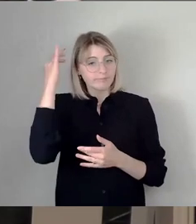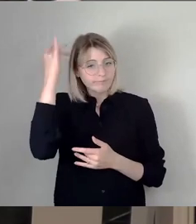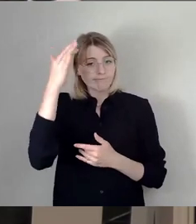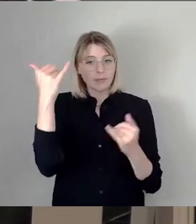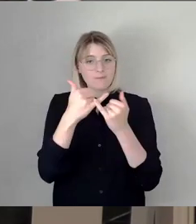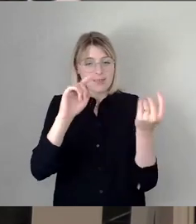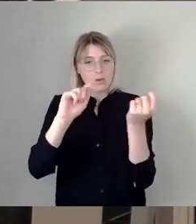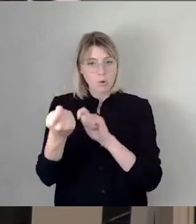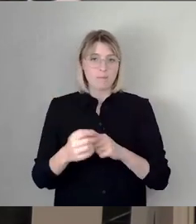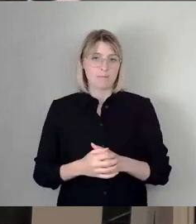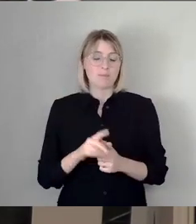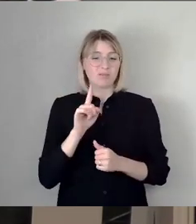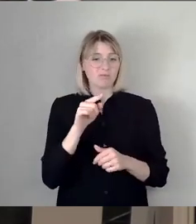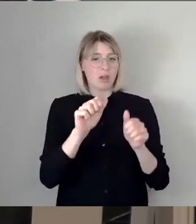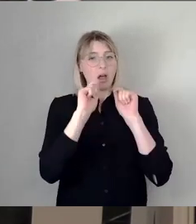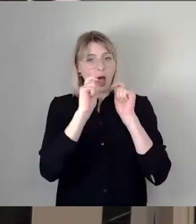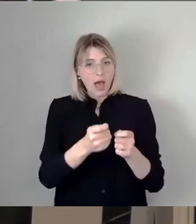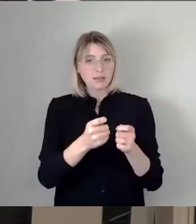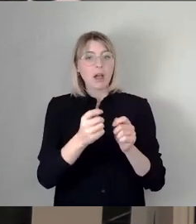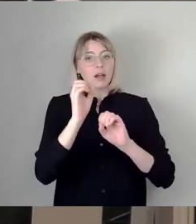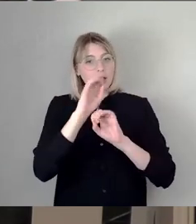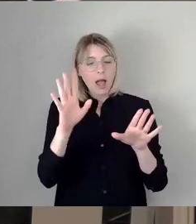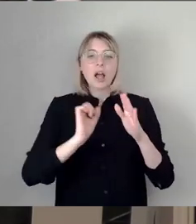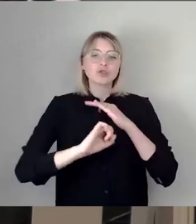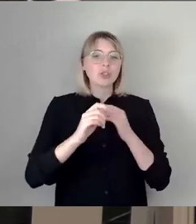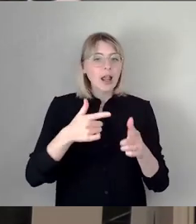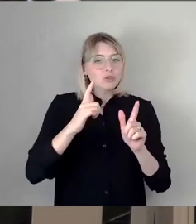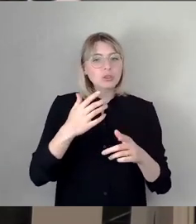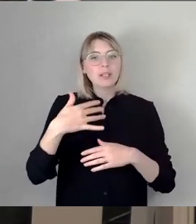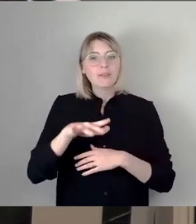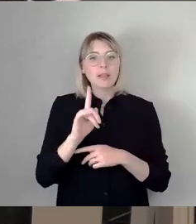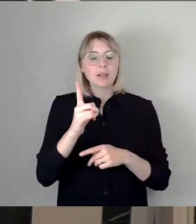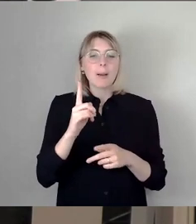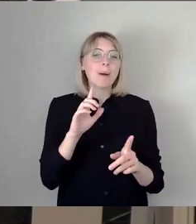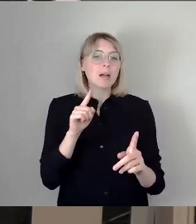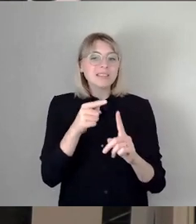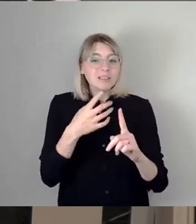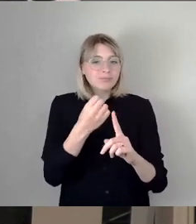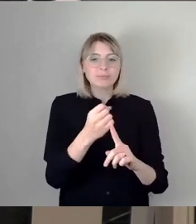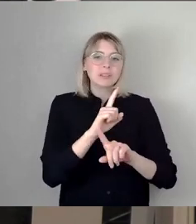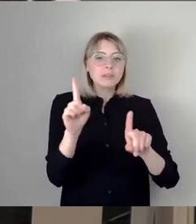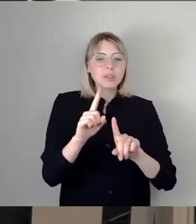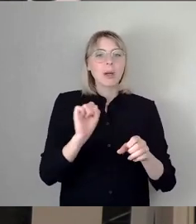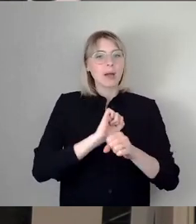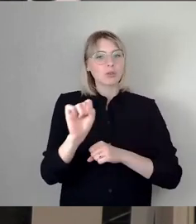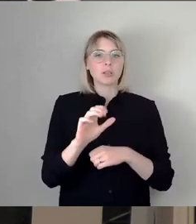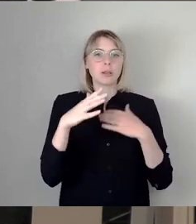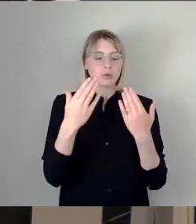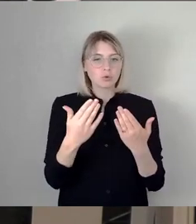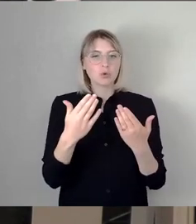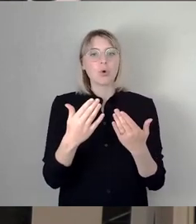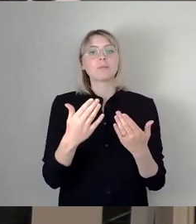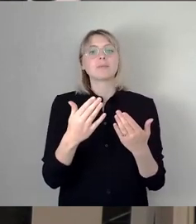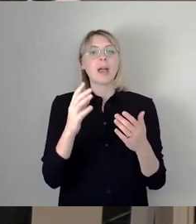Antrag ist natürlich ein Schnellschuss, der nicht zielführend ist. Und deshalb kann man in der Tat über den ersten